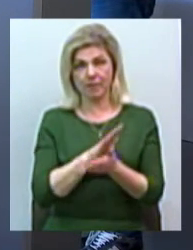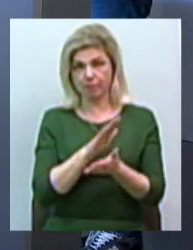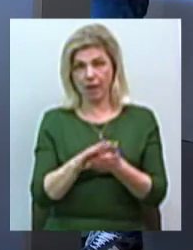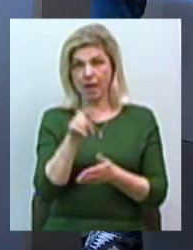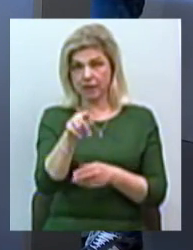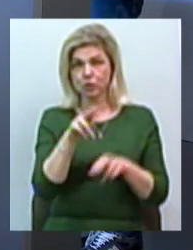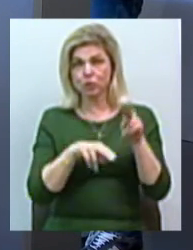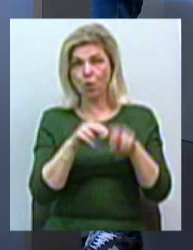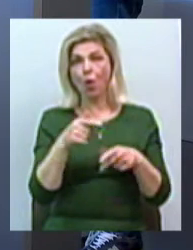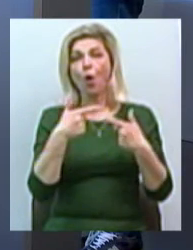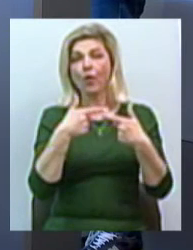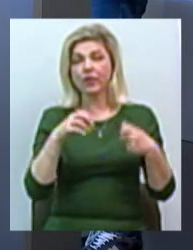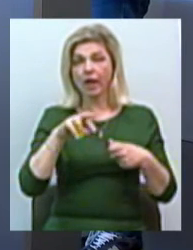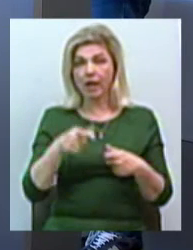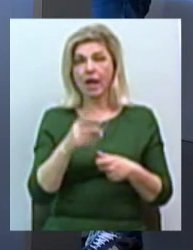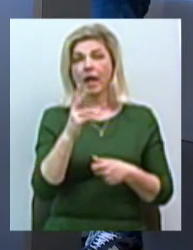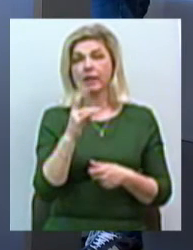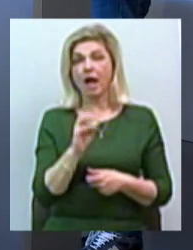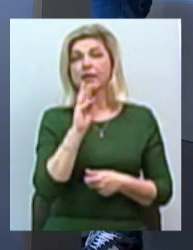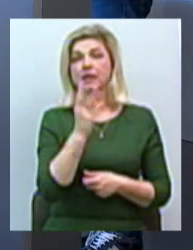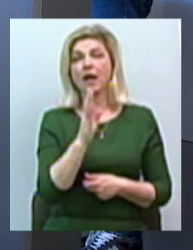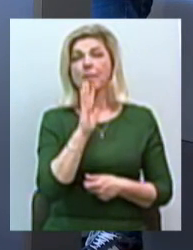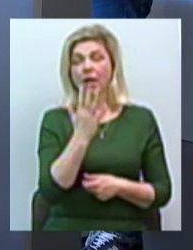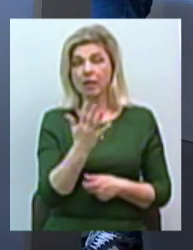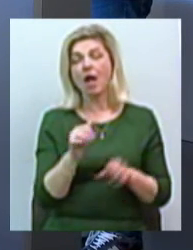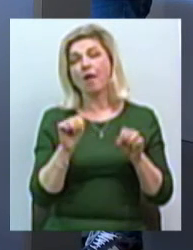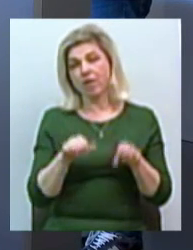получаєш, не помню, на три, то ли на п'ять лет, можна строити казино.